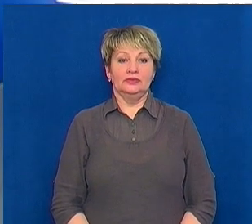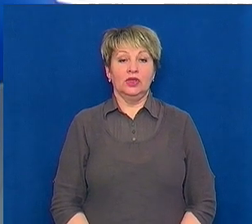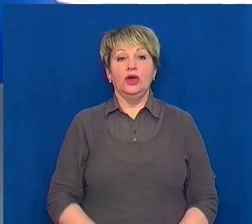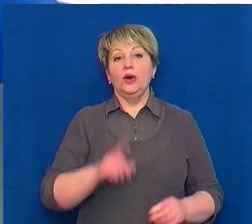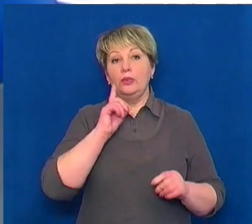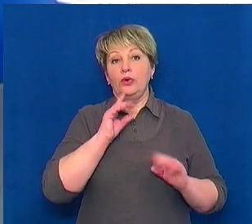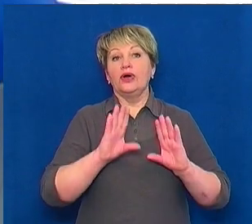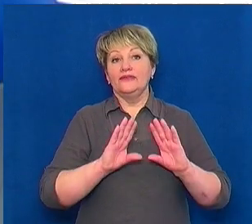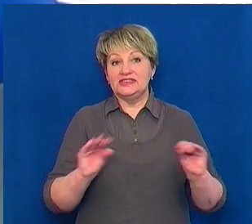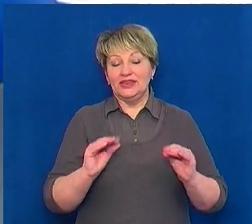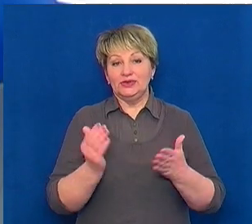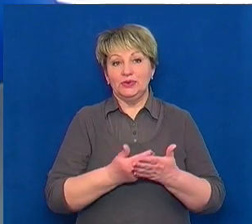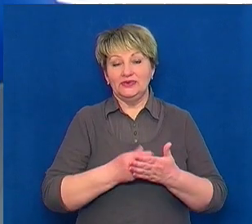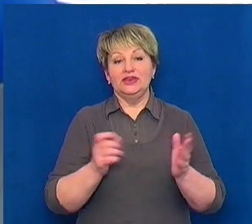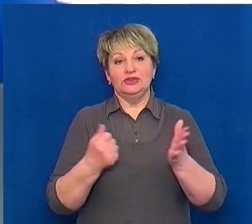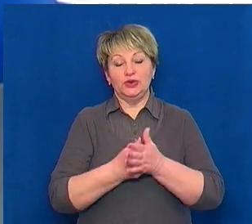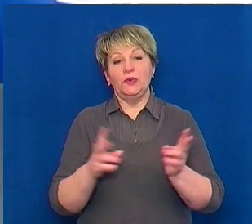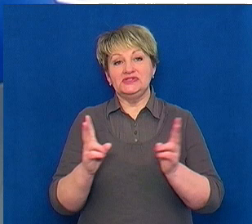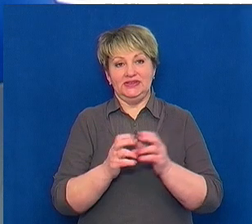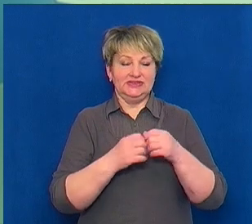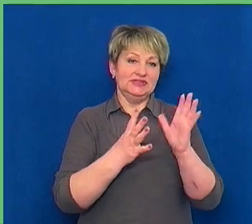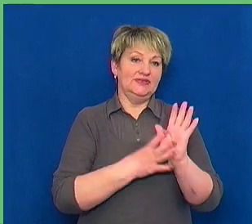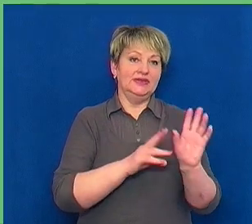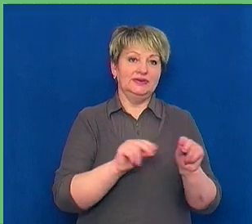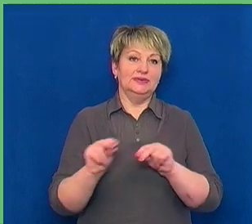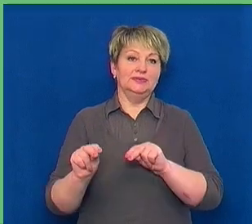І на цю мить, це всі новини до зустріччя о 19-й.